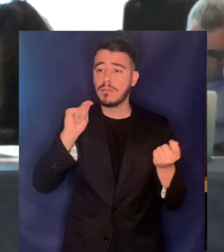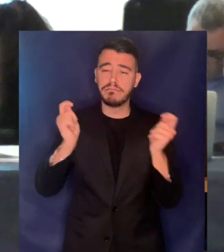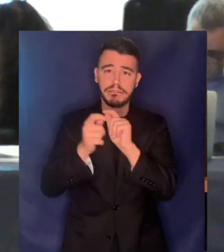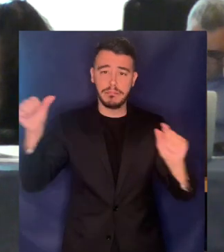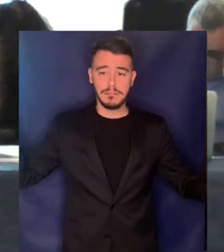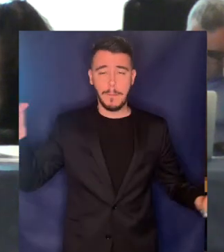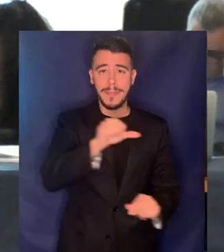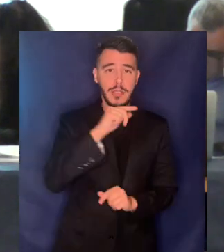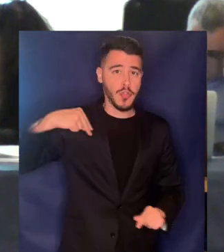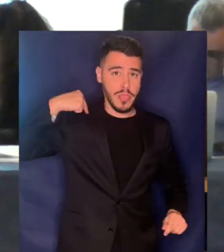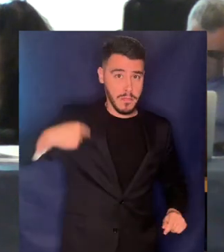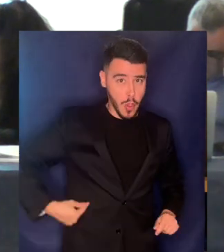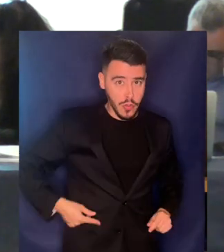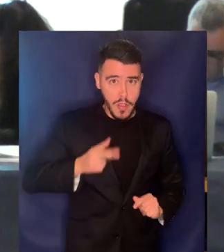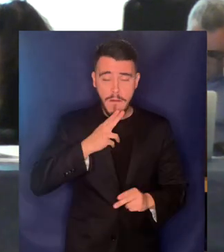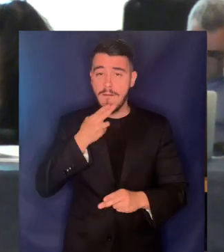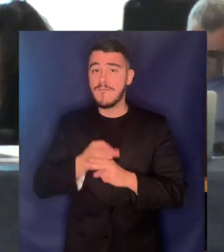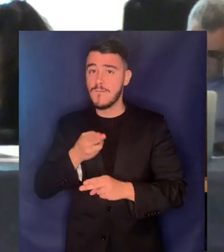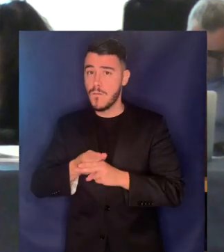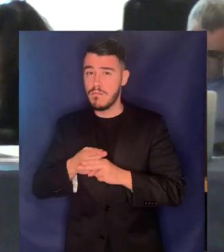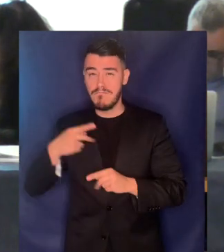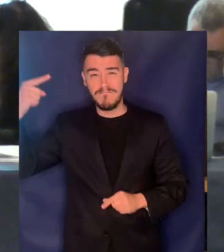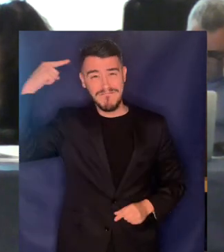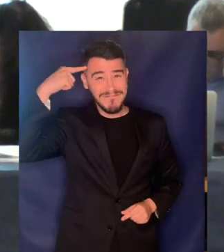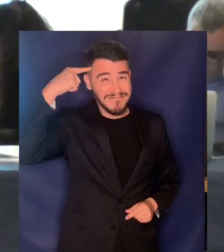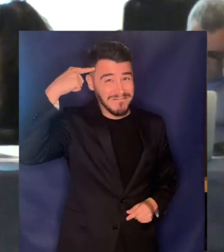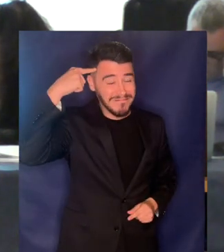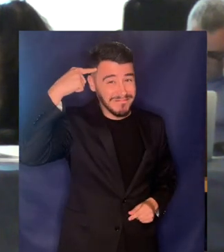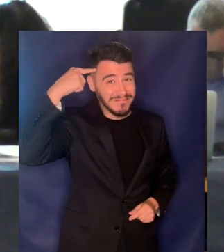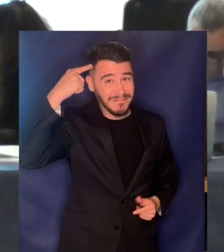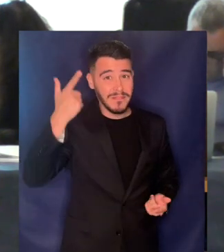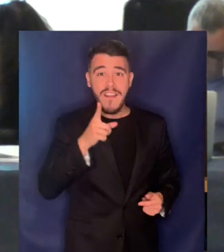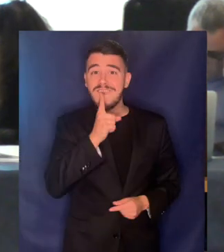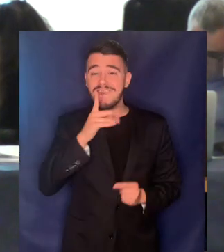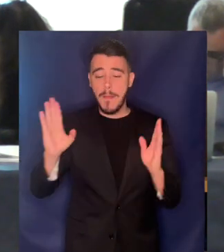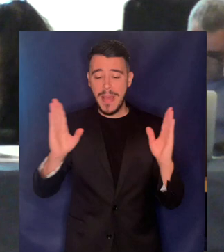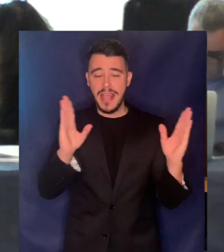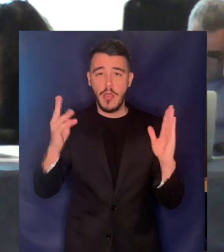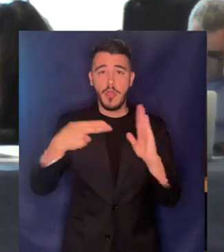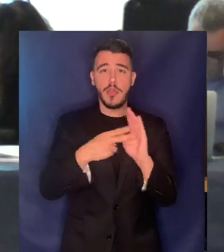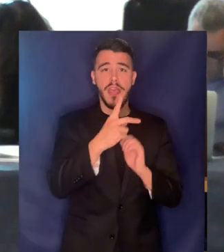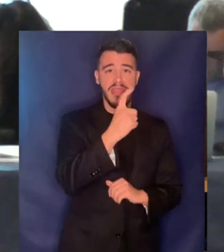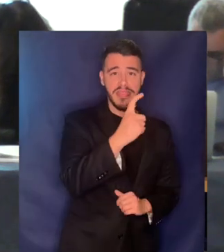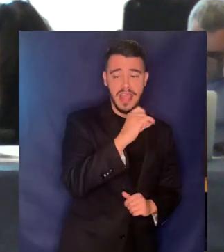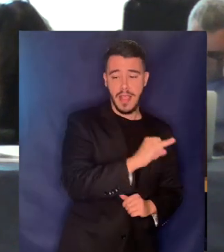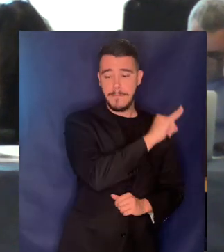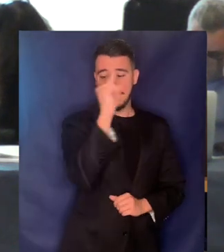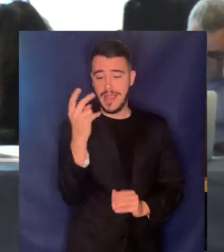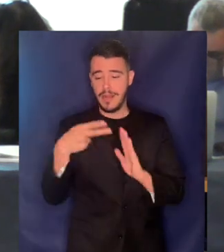δείγμα αν αναλογιστούμε ότι αφορά μόνο την περίοδο 2010-2021